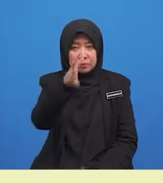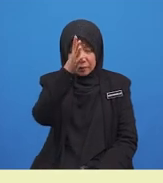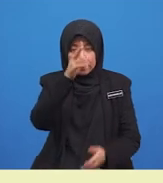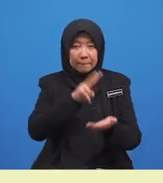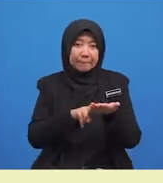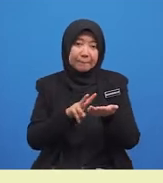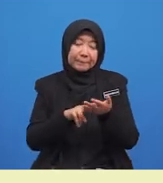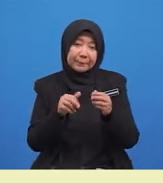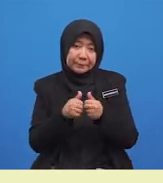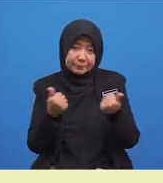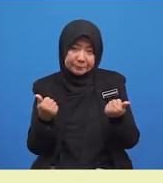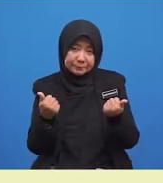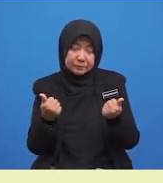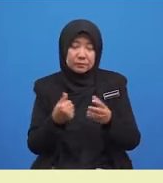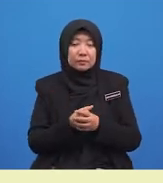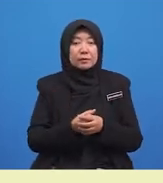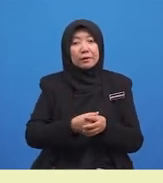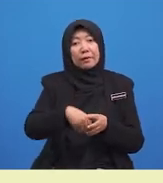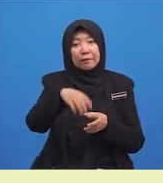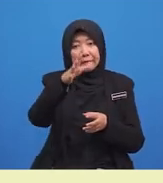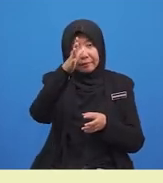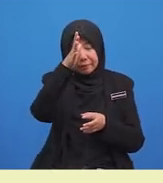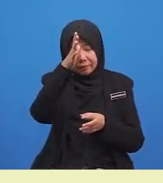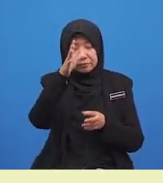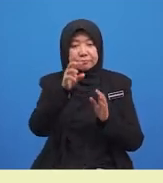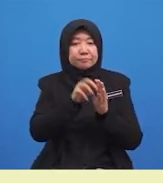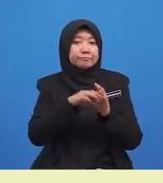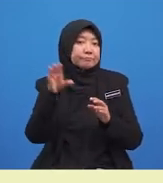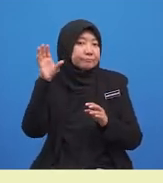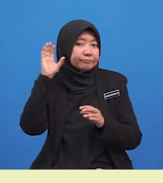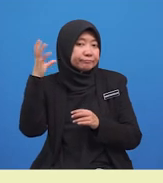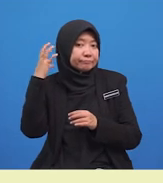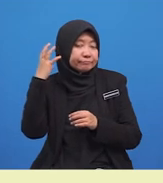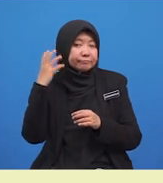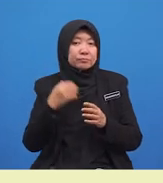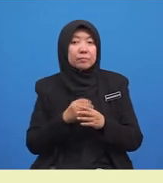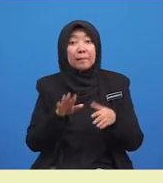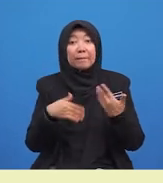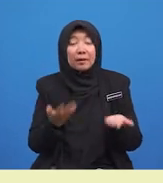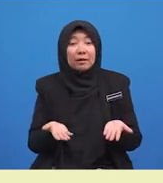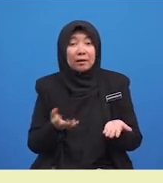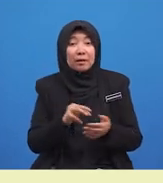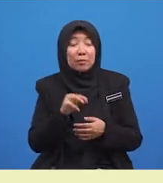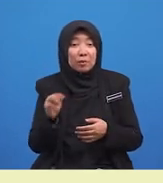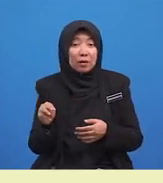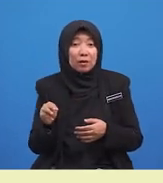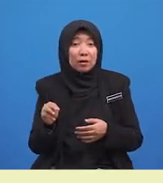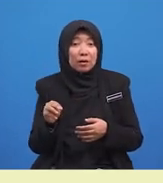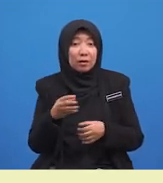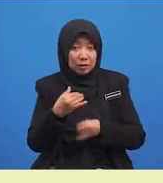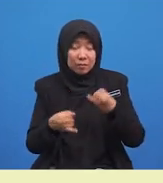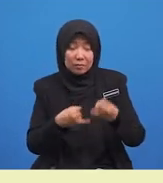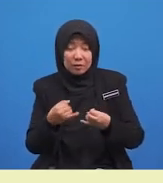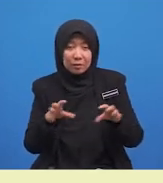surat khabar. Ayah mendengar radio. Bagaimana, murid-murid? Berjayakah kamu